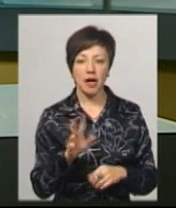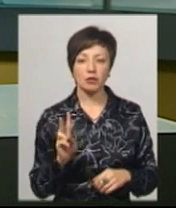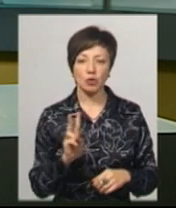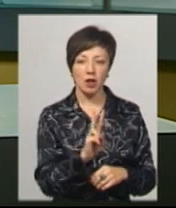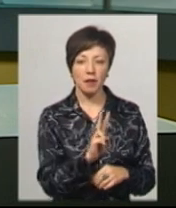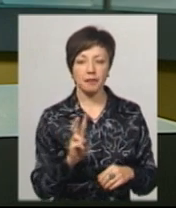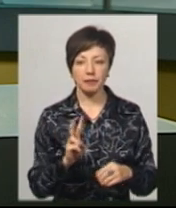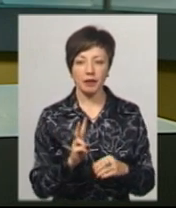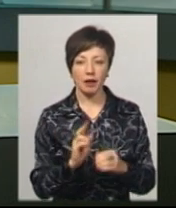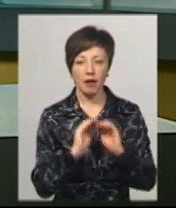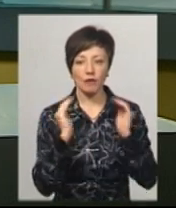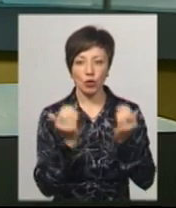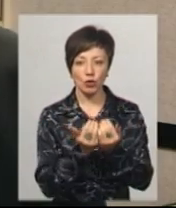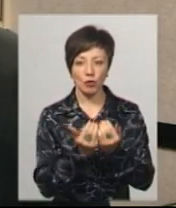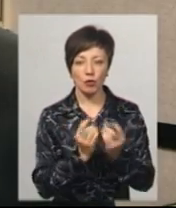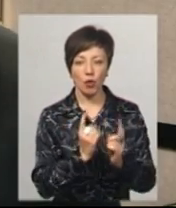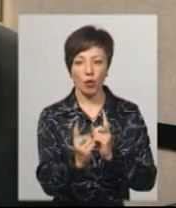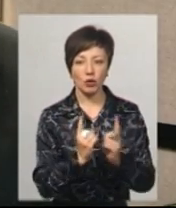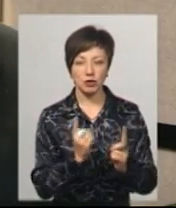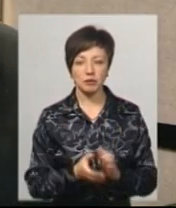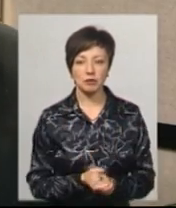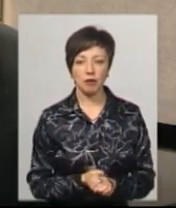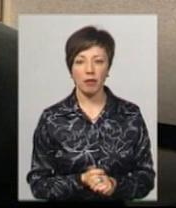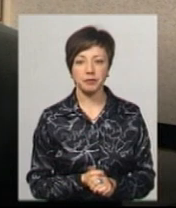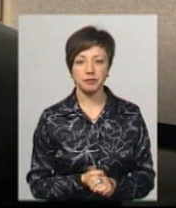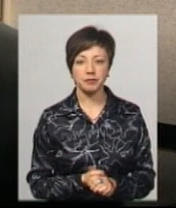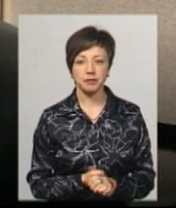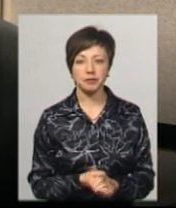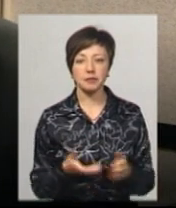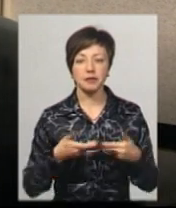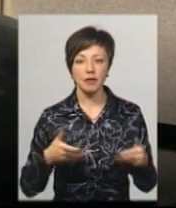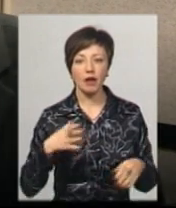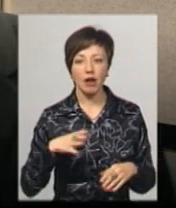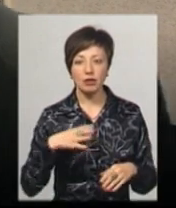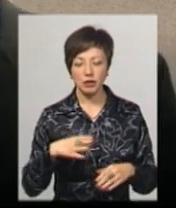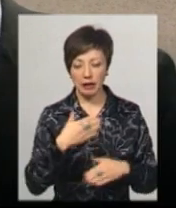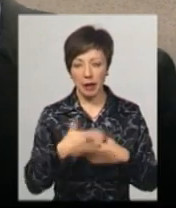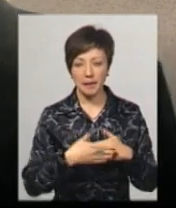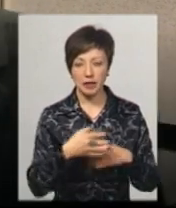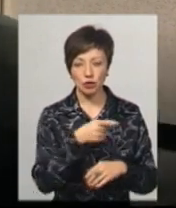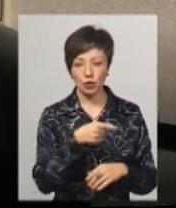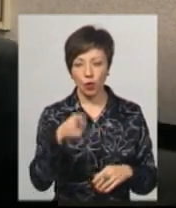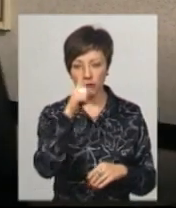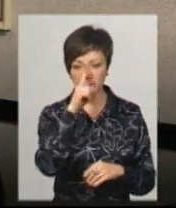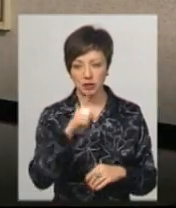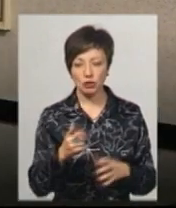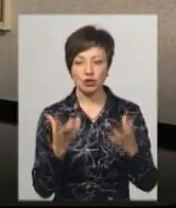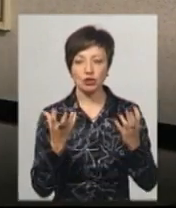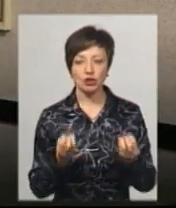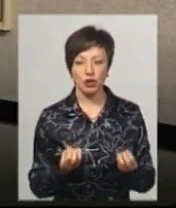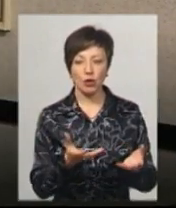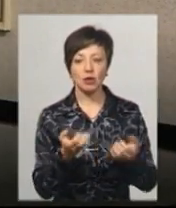на автономному ході. Ми очікуємо протягом найближчого місяця ще